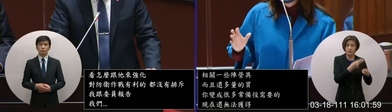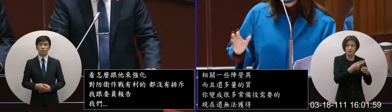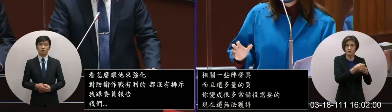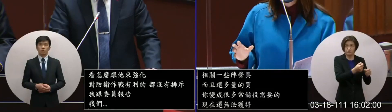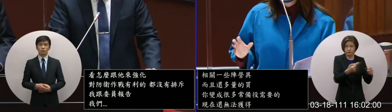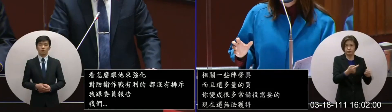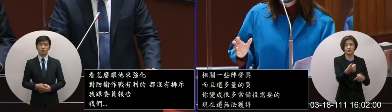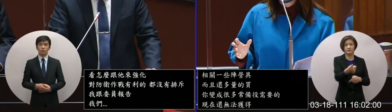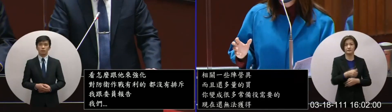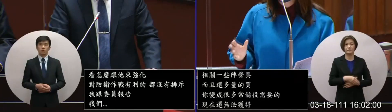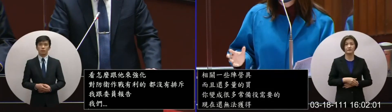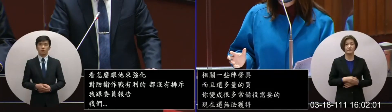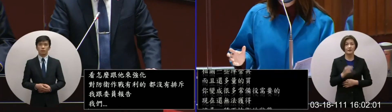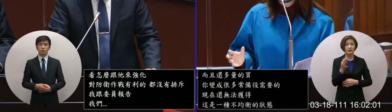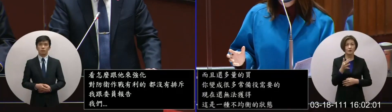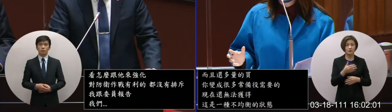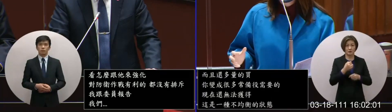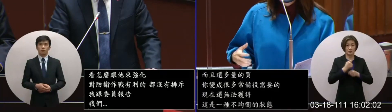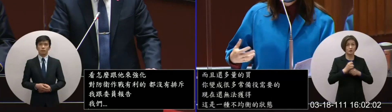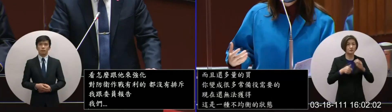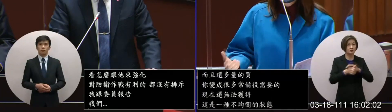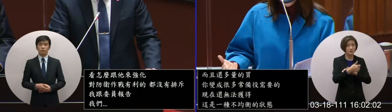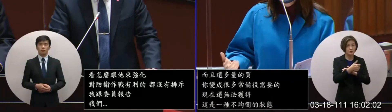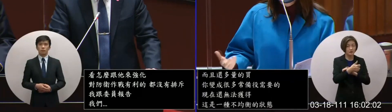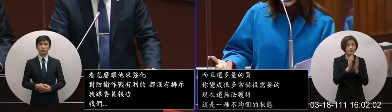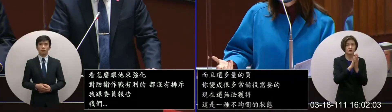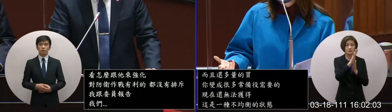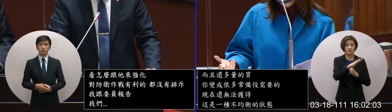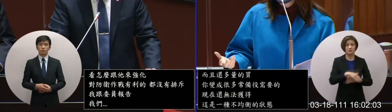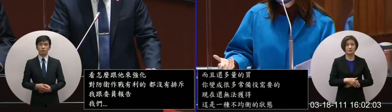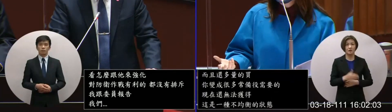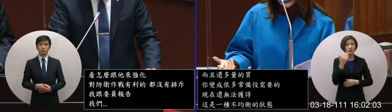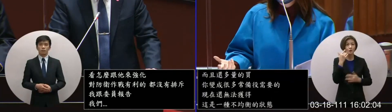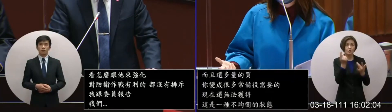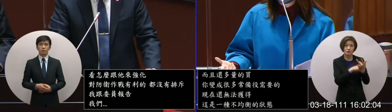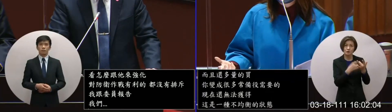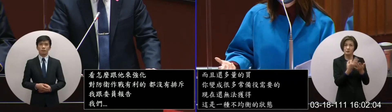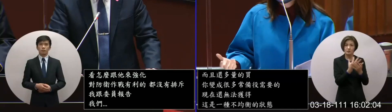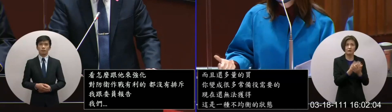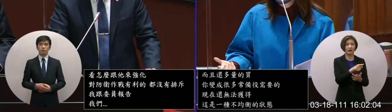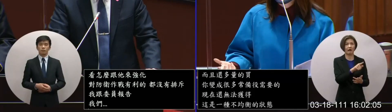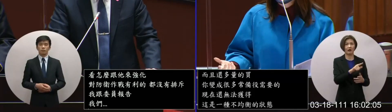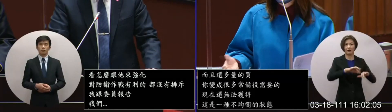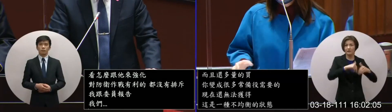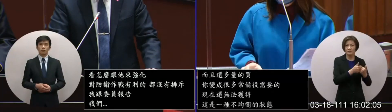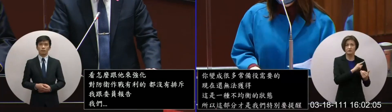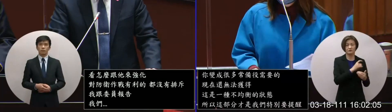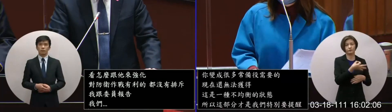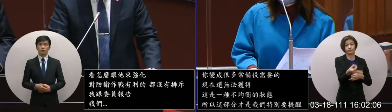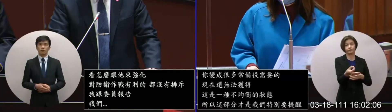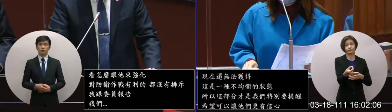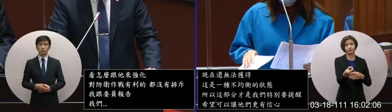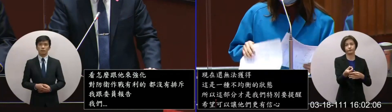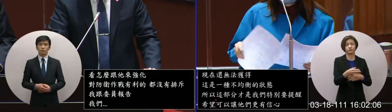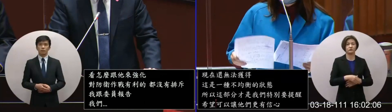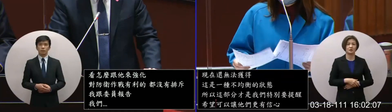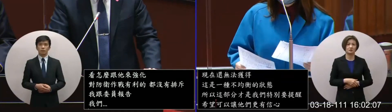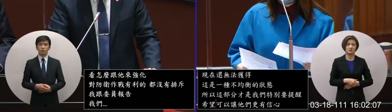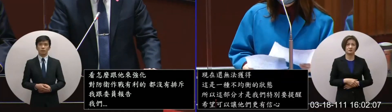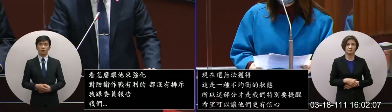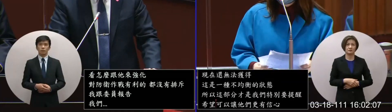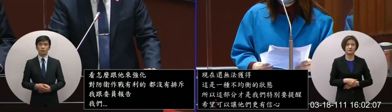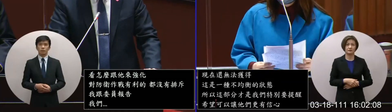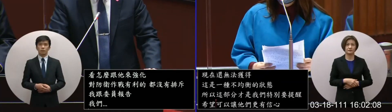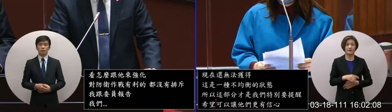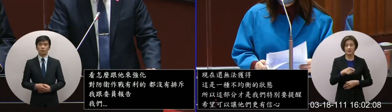在軍中他有一些缺乏的部分他大概都要自己掏錢買这是事实所以我想我们